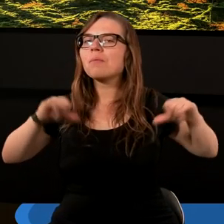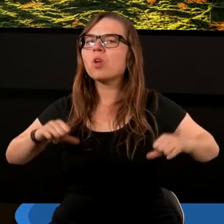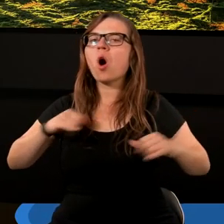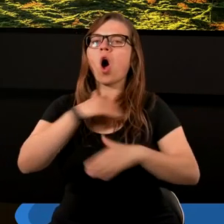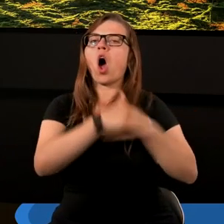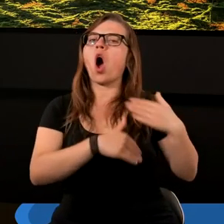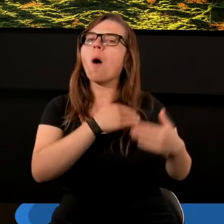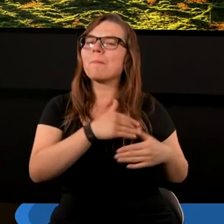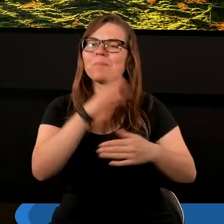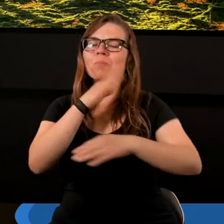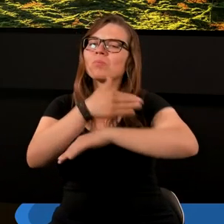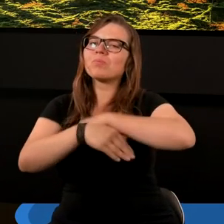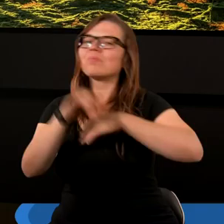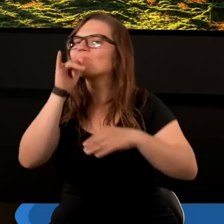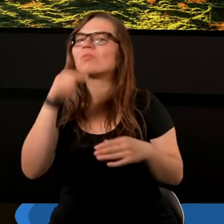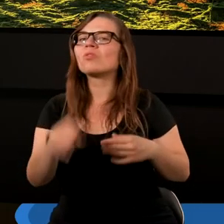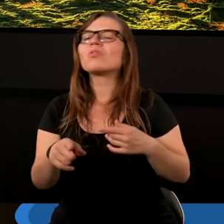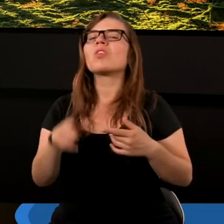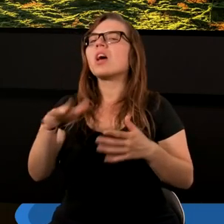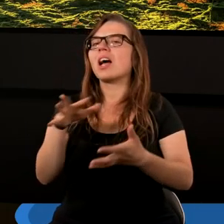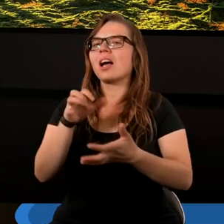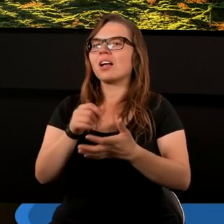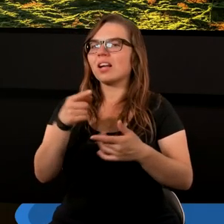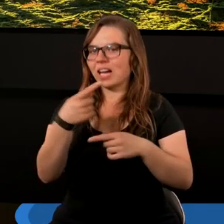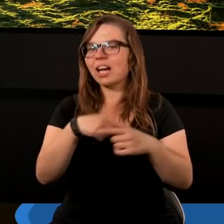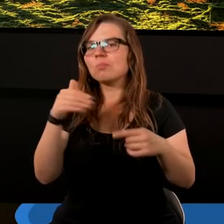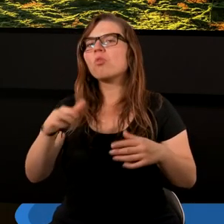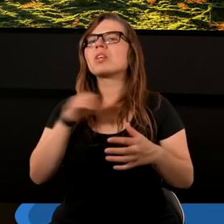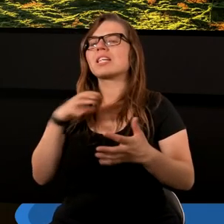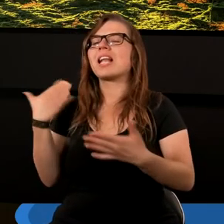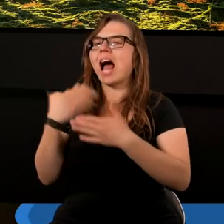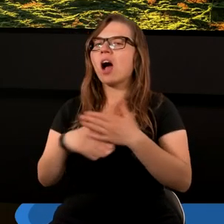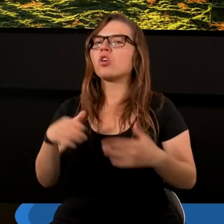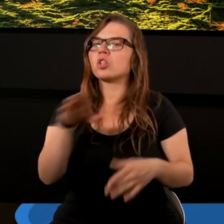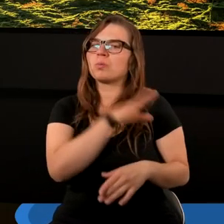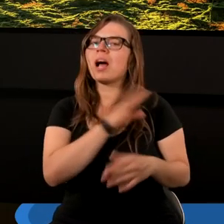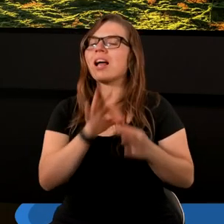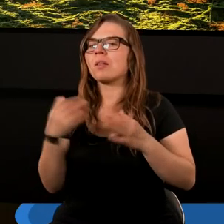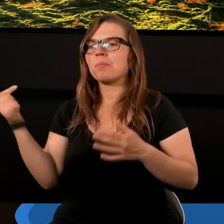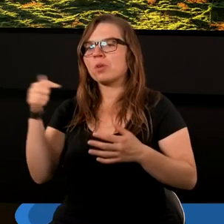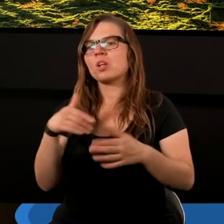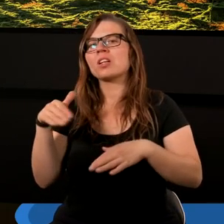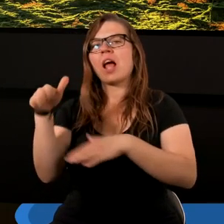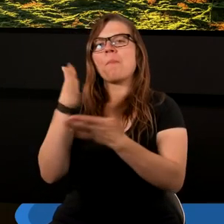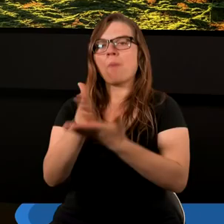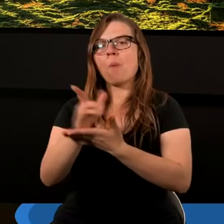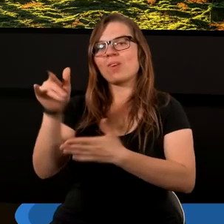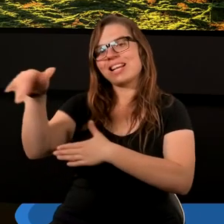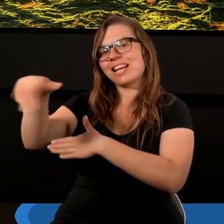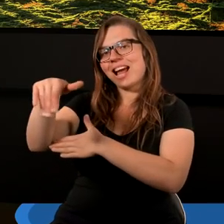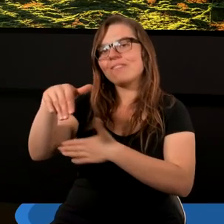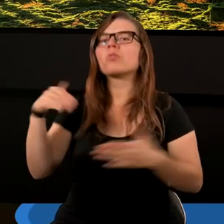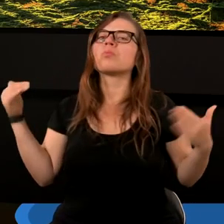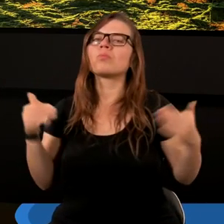opatrzyć nie może, może ona się zakończyć śmiercią. Ale gdy przyjdzie pomoc z zewnątrz,